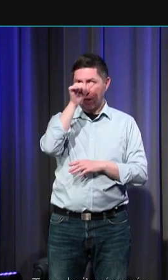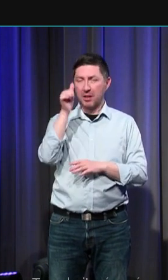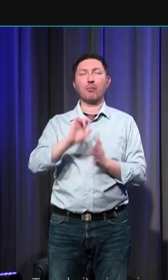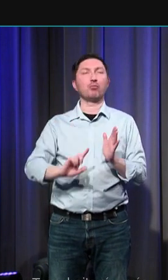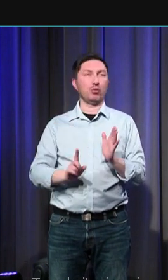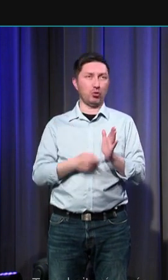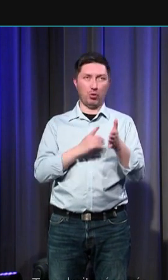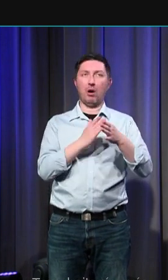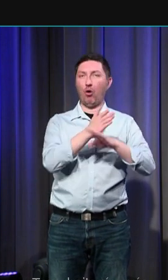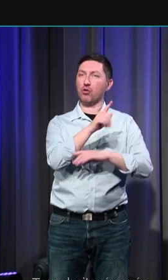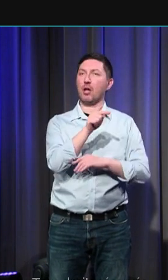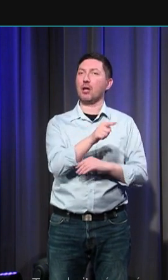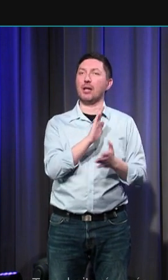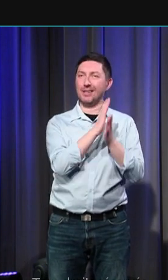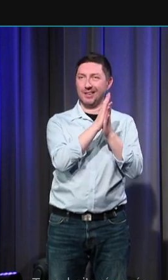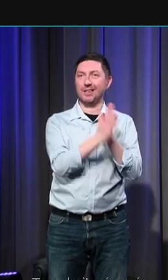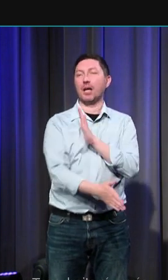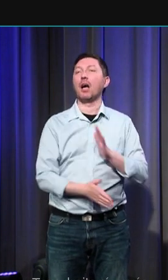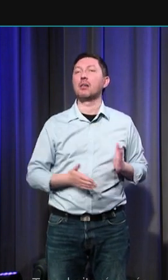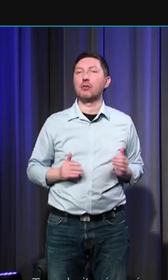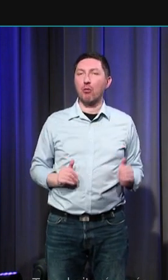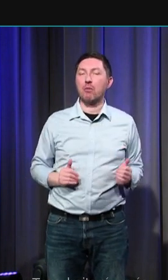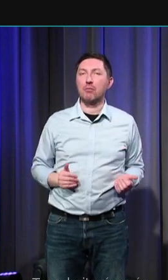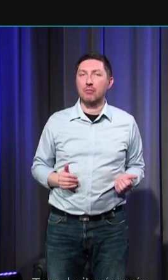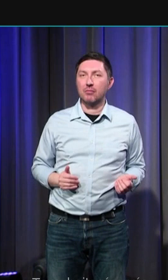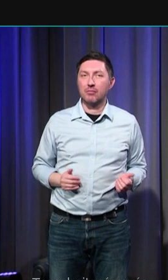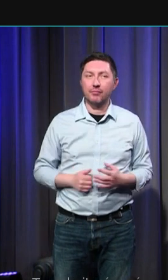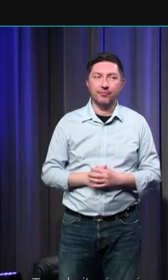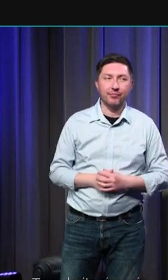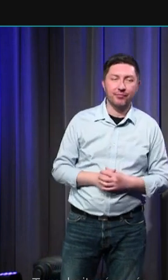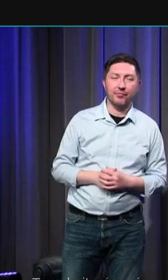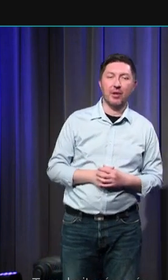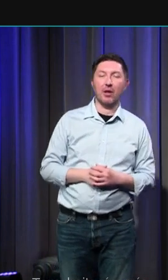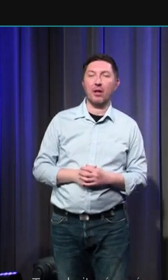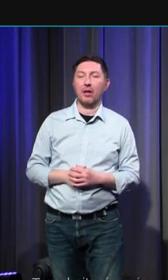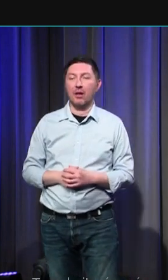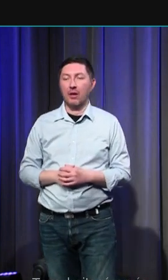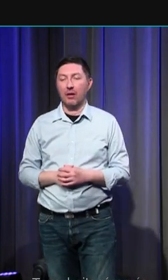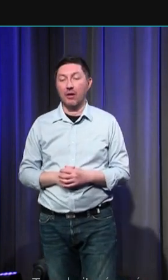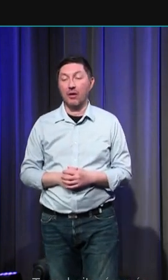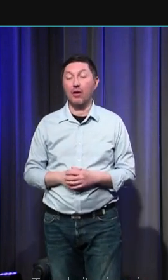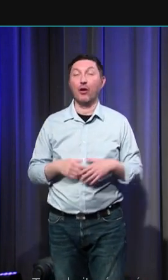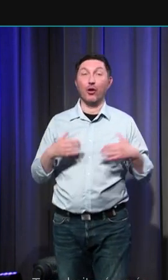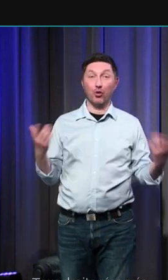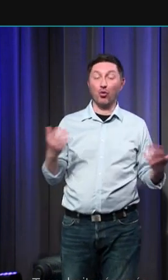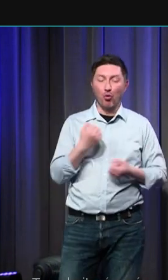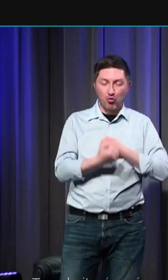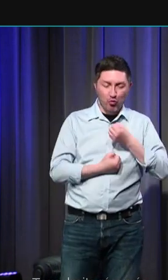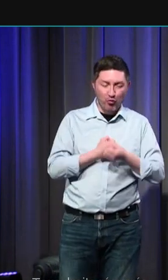accès au paradis donc vous voyez que ces préoccupations ces souffrances que l'on imagine antiques archaïques